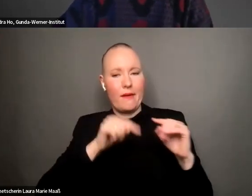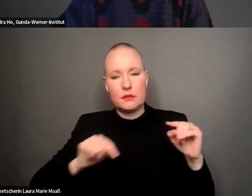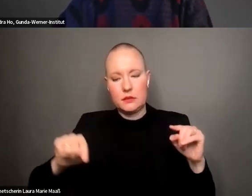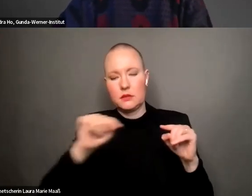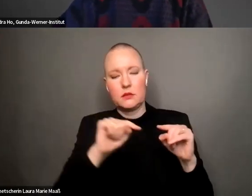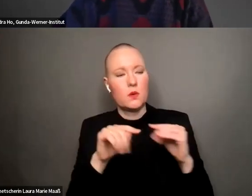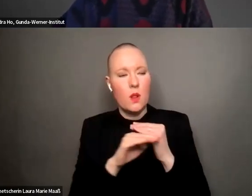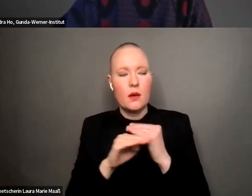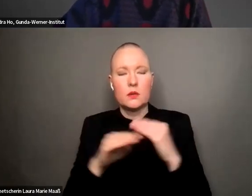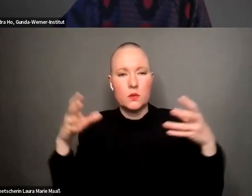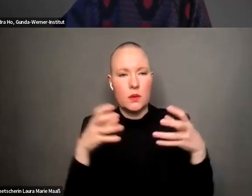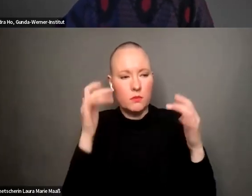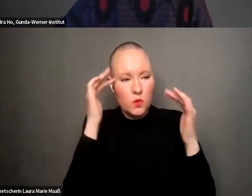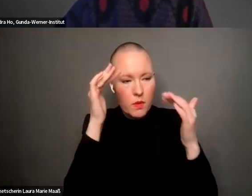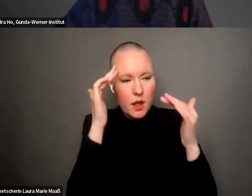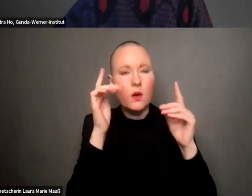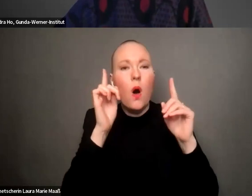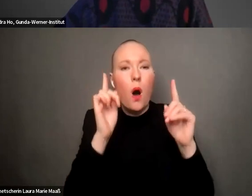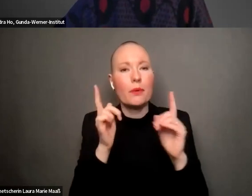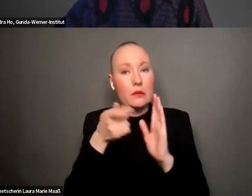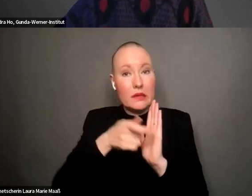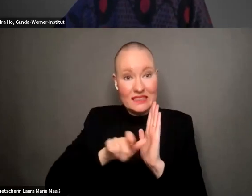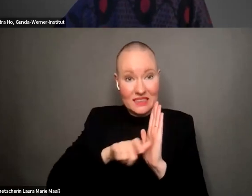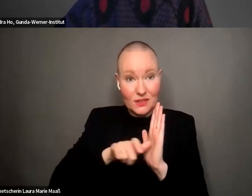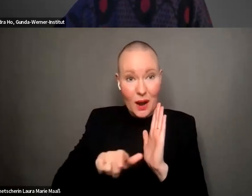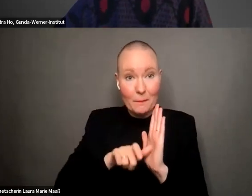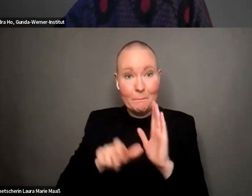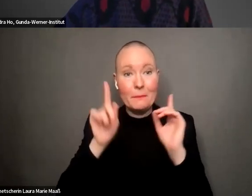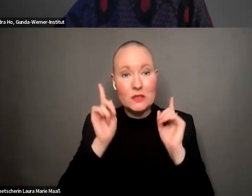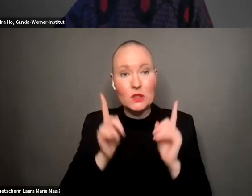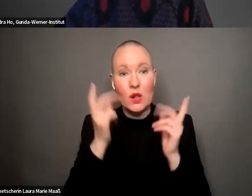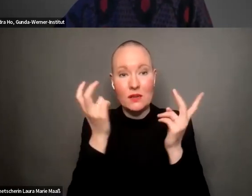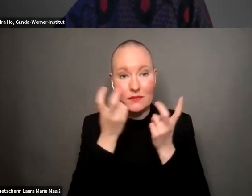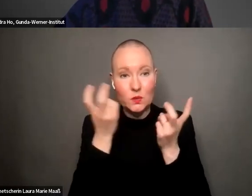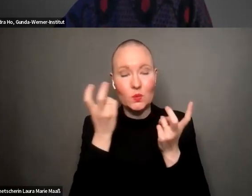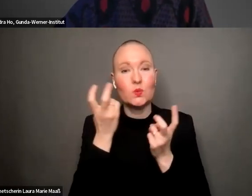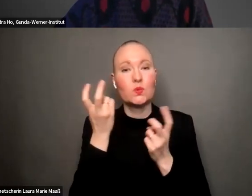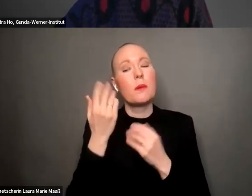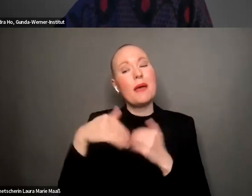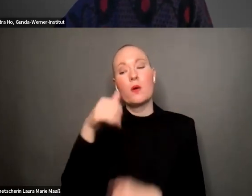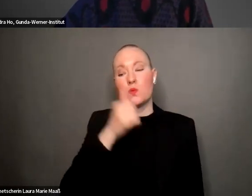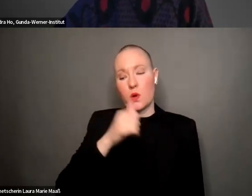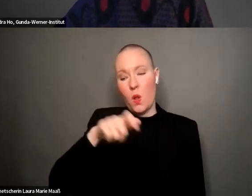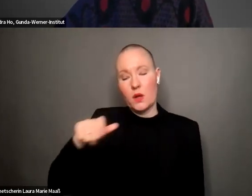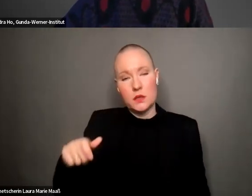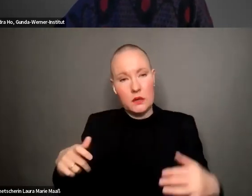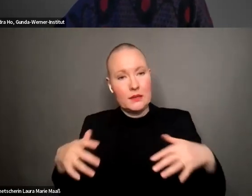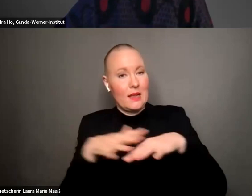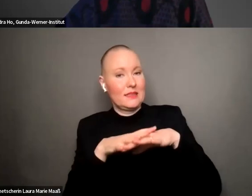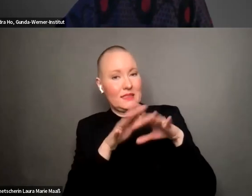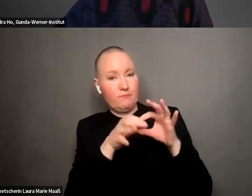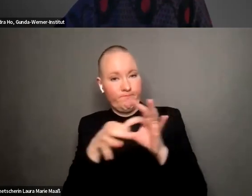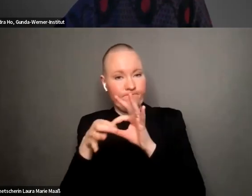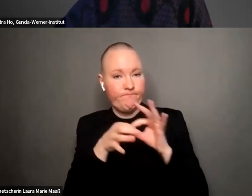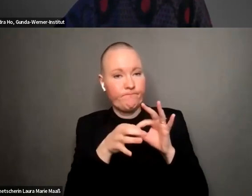ob wir auch über instagram uns etwas versuchen mehr mit jüngerem publikum zu vernetzen wenn ich diese